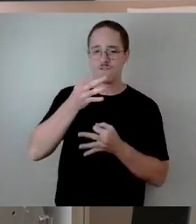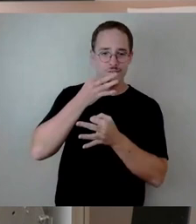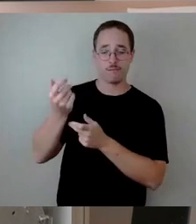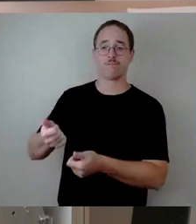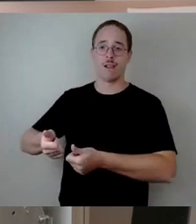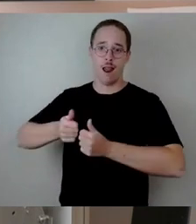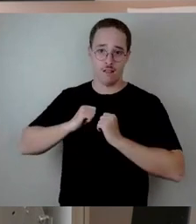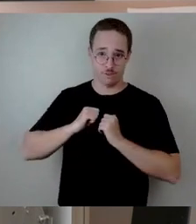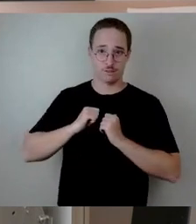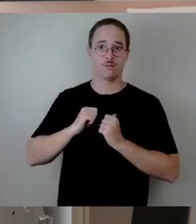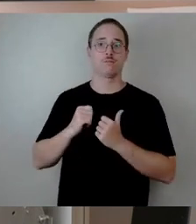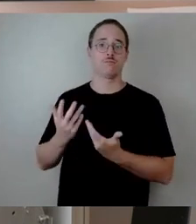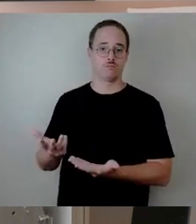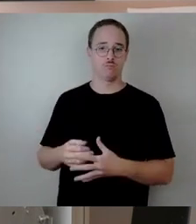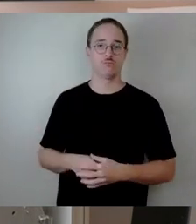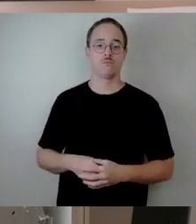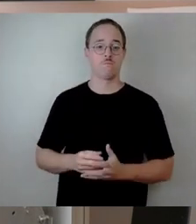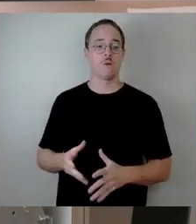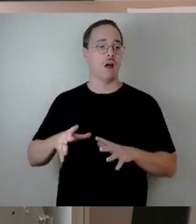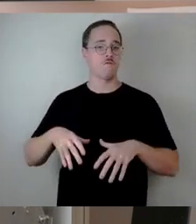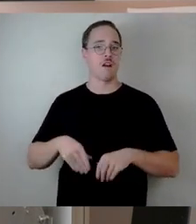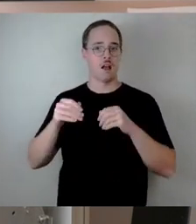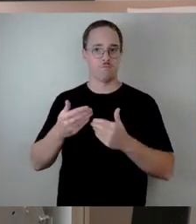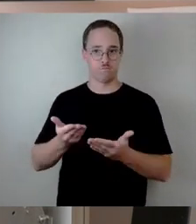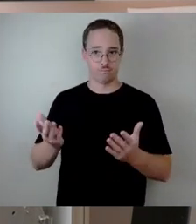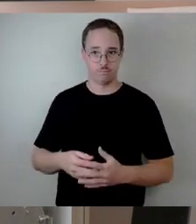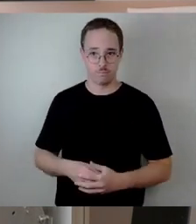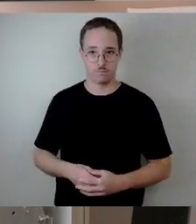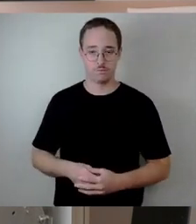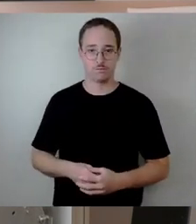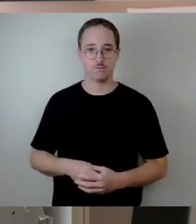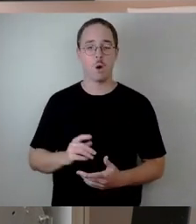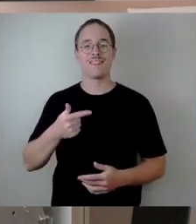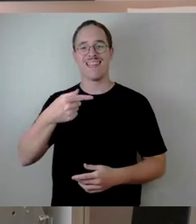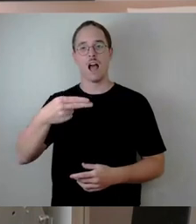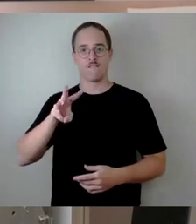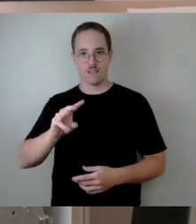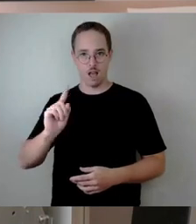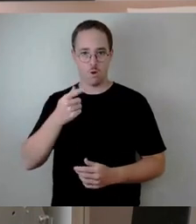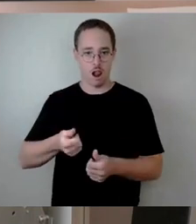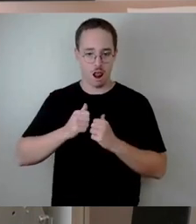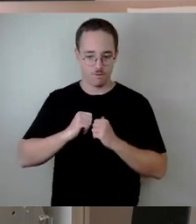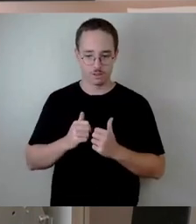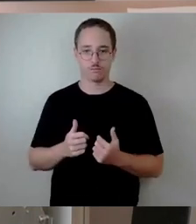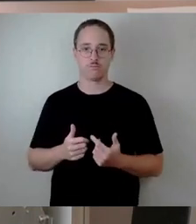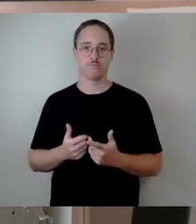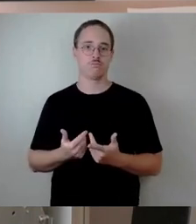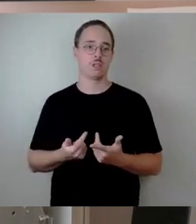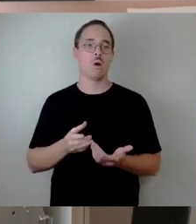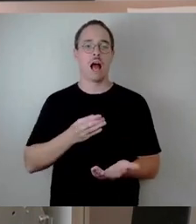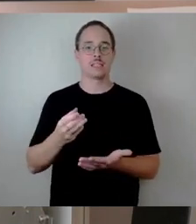werden beginnen. Unterstützt vom THW und von allen Einsatzkräften vor Ort. Wir wollen versuchen, diese Teile